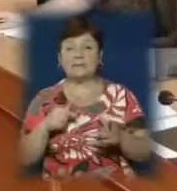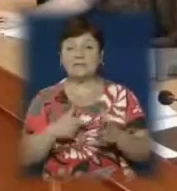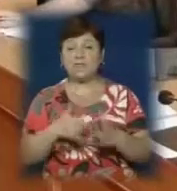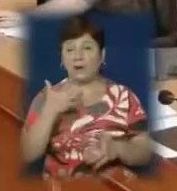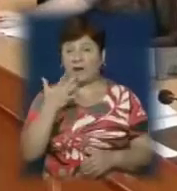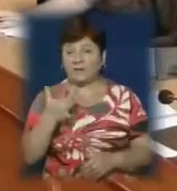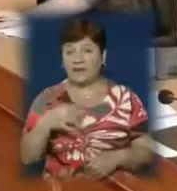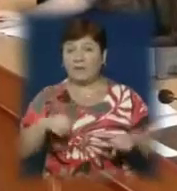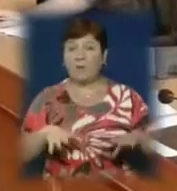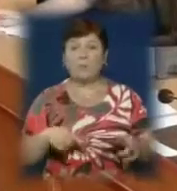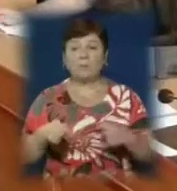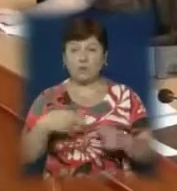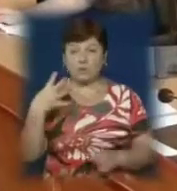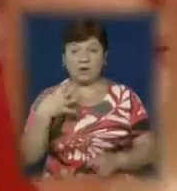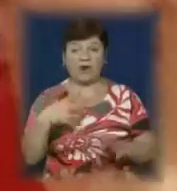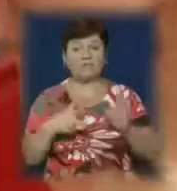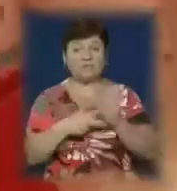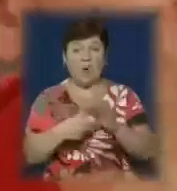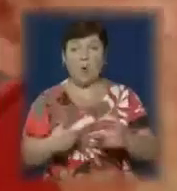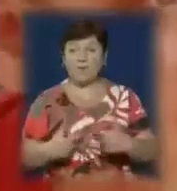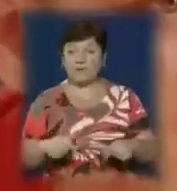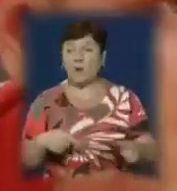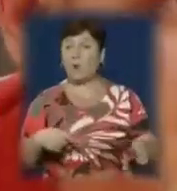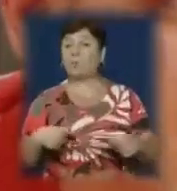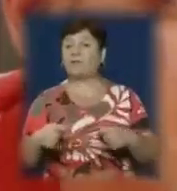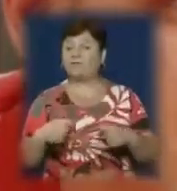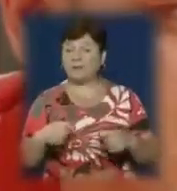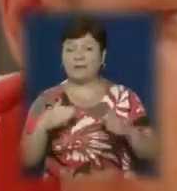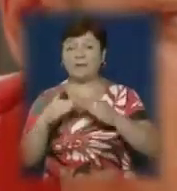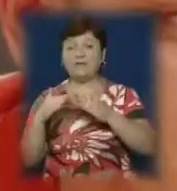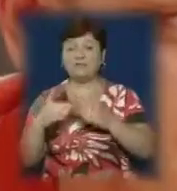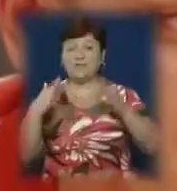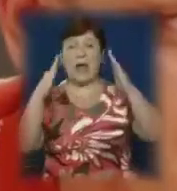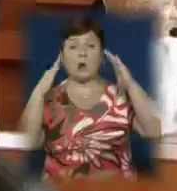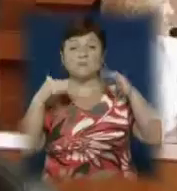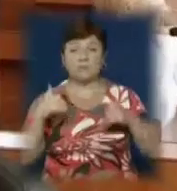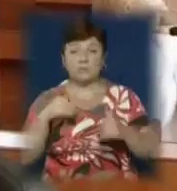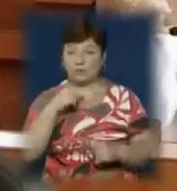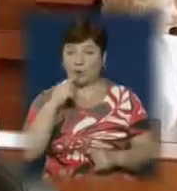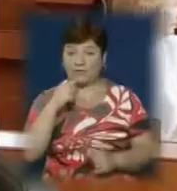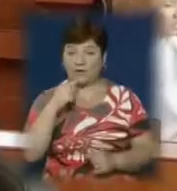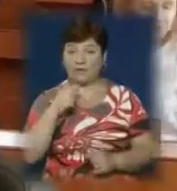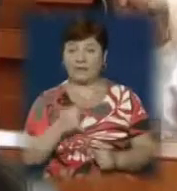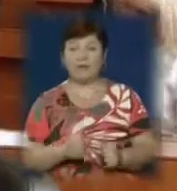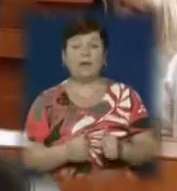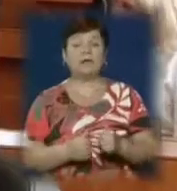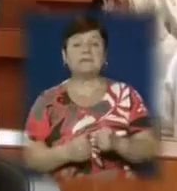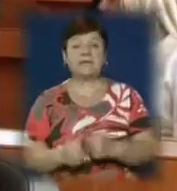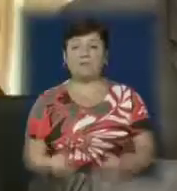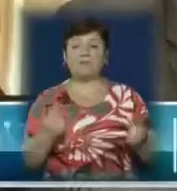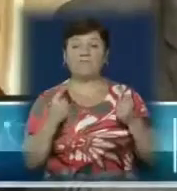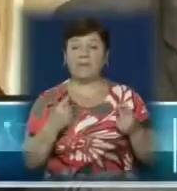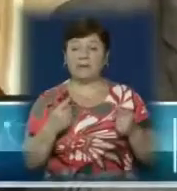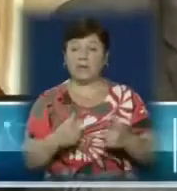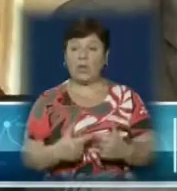виносять рішення про продаж 48 об'єктів. Продавати треба, бо приміщення розвалюється, кажуть чиновники. Найвеликий об